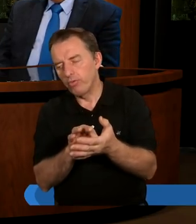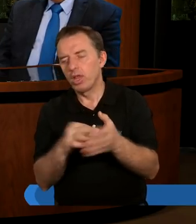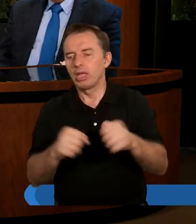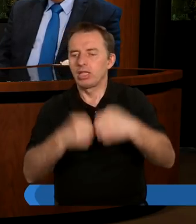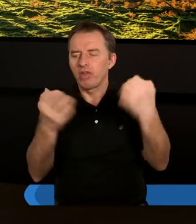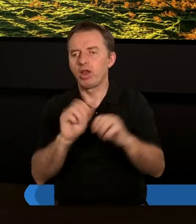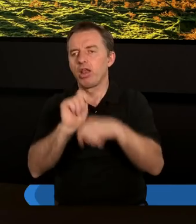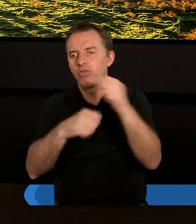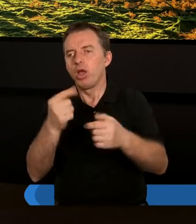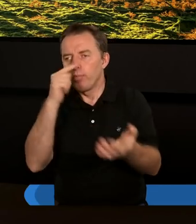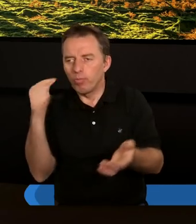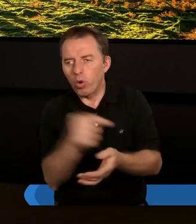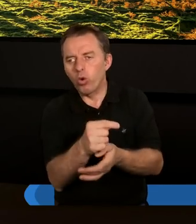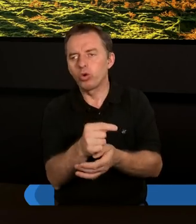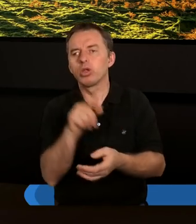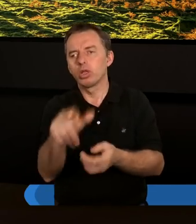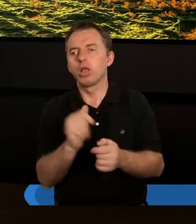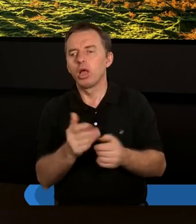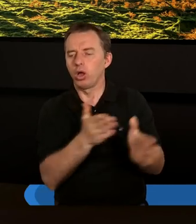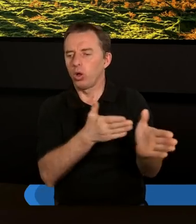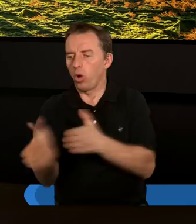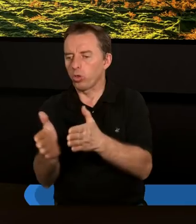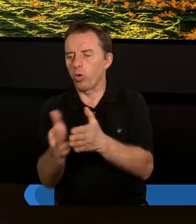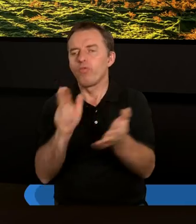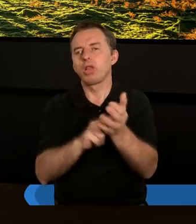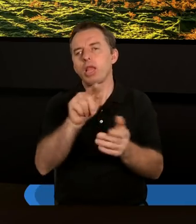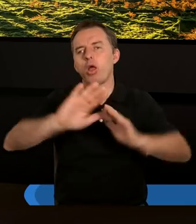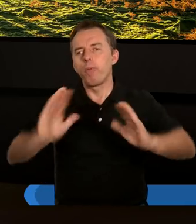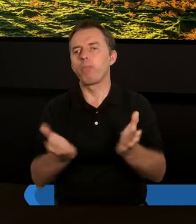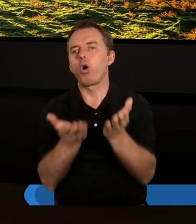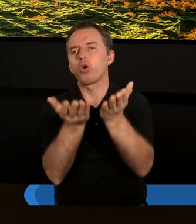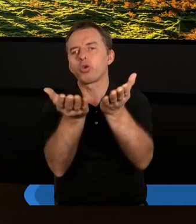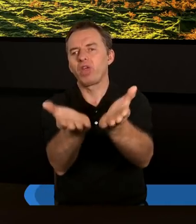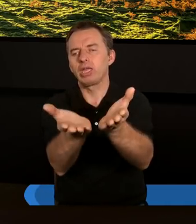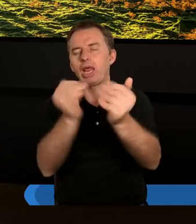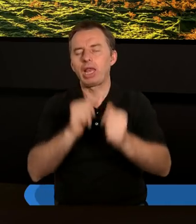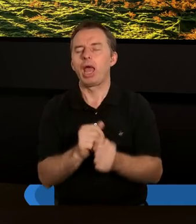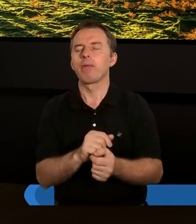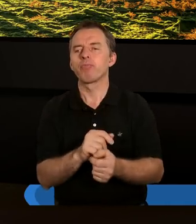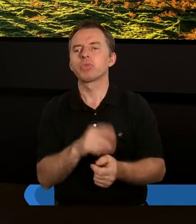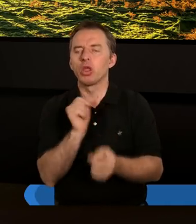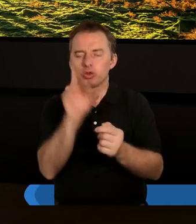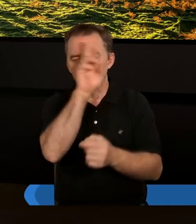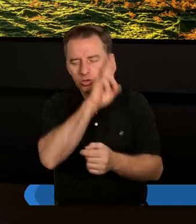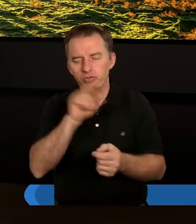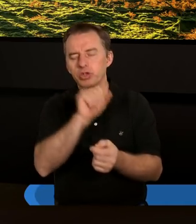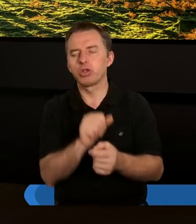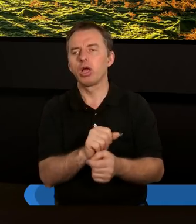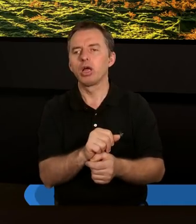pewnych relacji, to też musisz być ty gotowy na poświęcenie. Prawda? Natomiast rzeczywiście